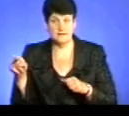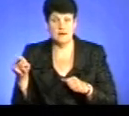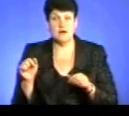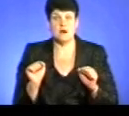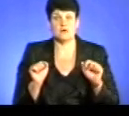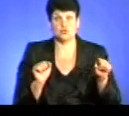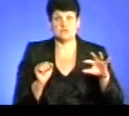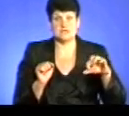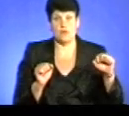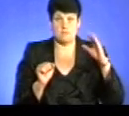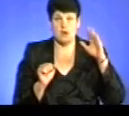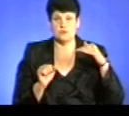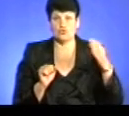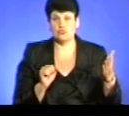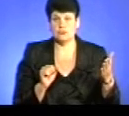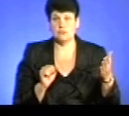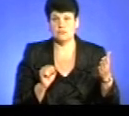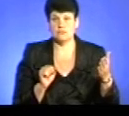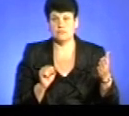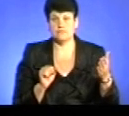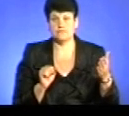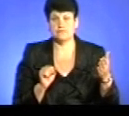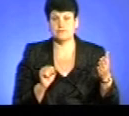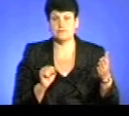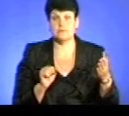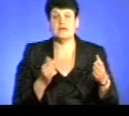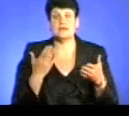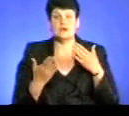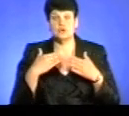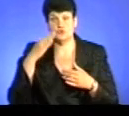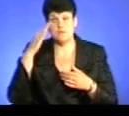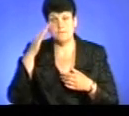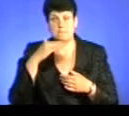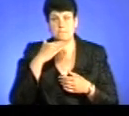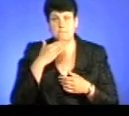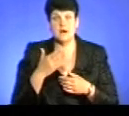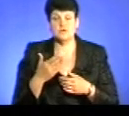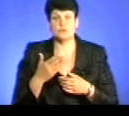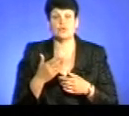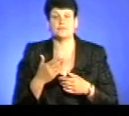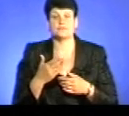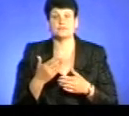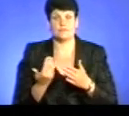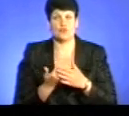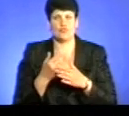є батько. А якщо батько сам уникав сплати аліментів? Якщо батько якраз новим пакетом